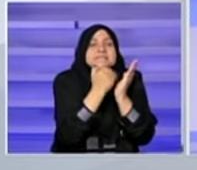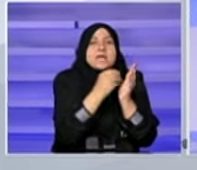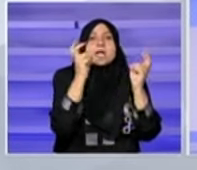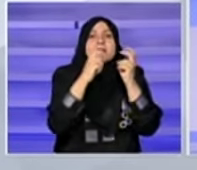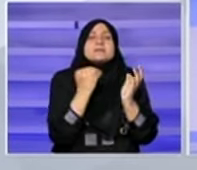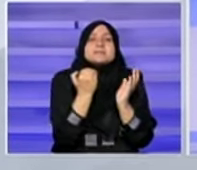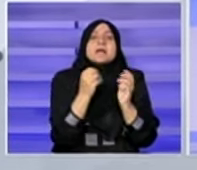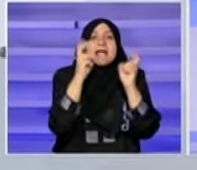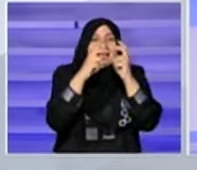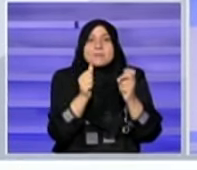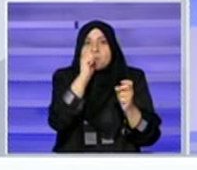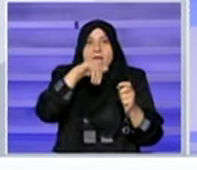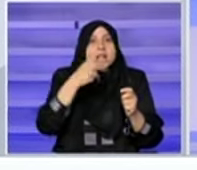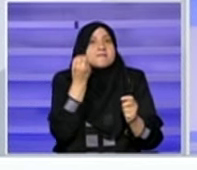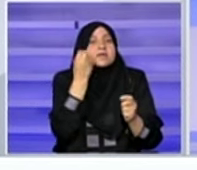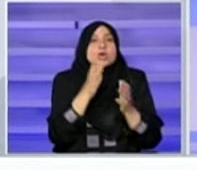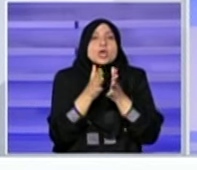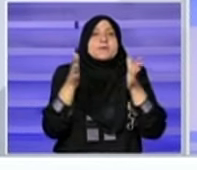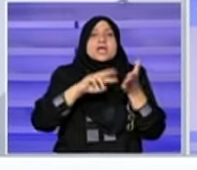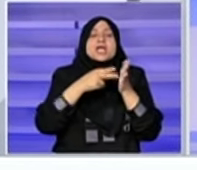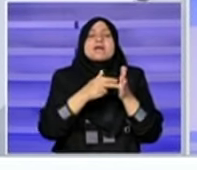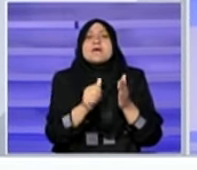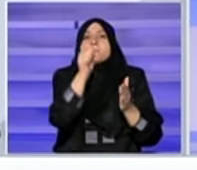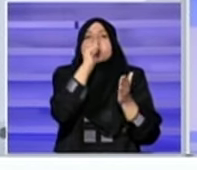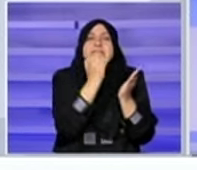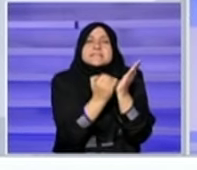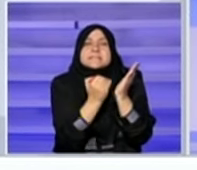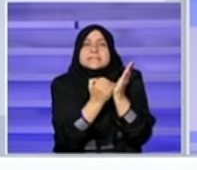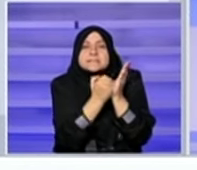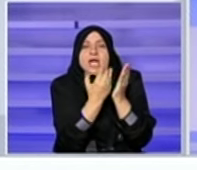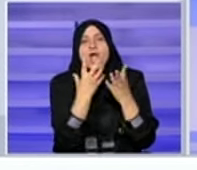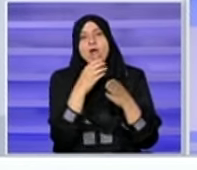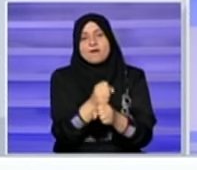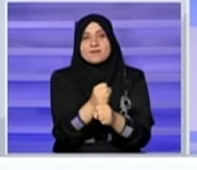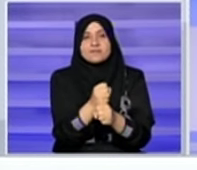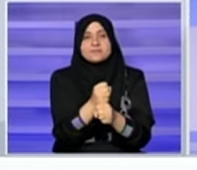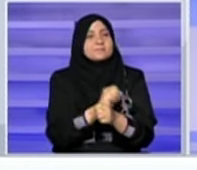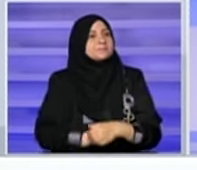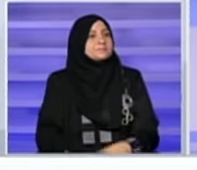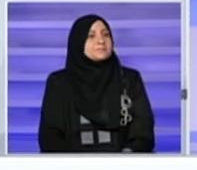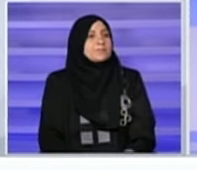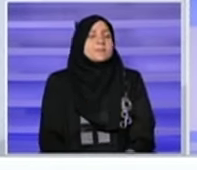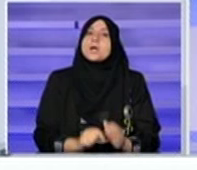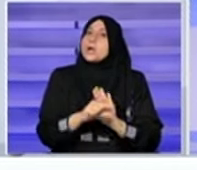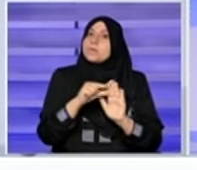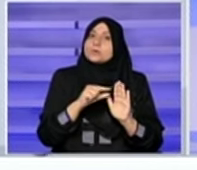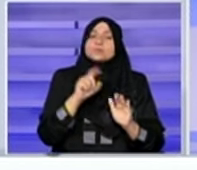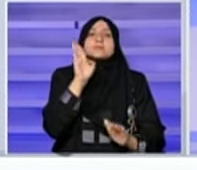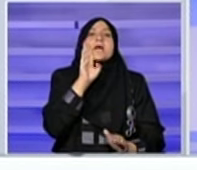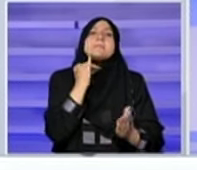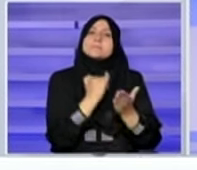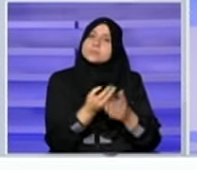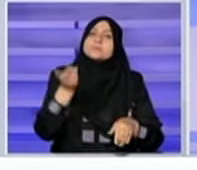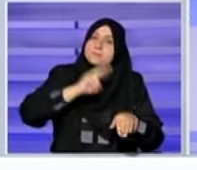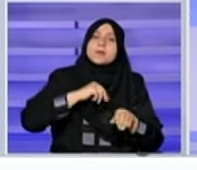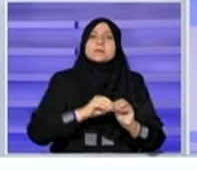حاليا تقوم بمشروع كبير لترشيد المياه وهذه قضية من ناحية التعليمية أنه